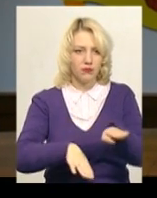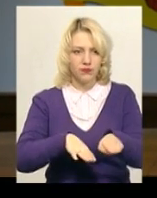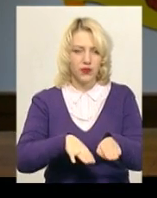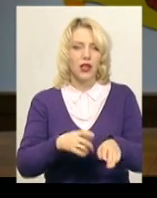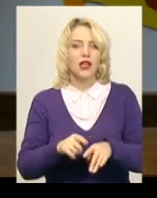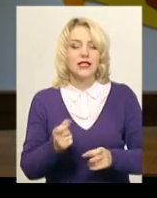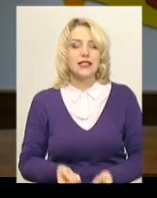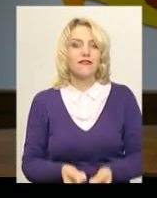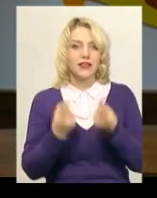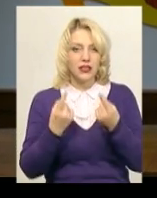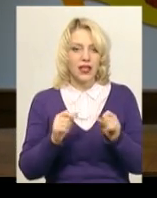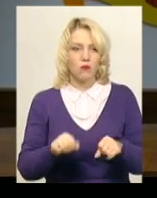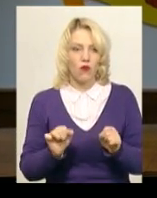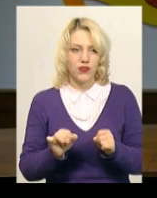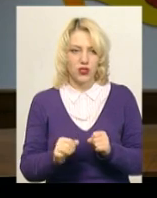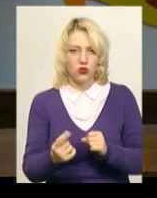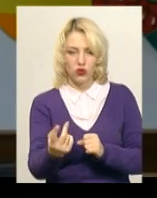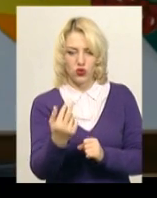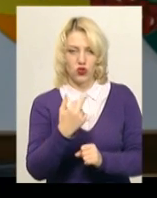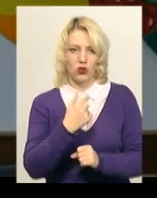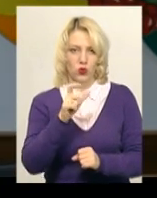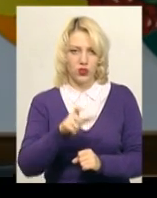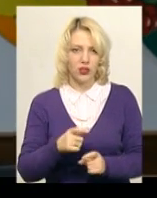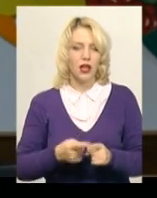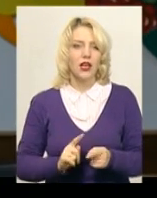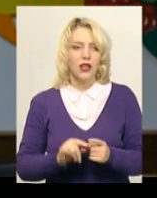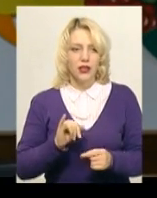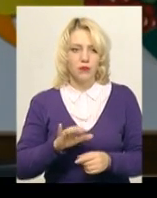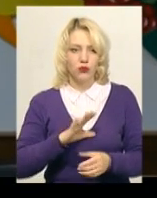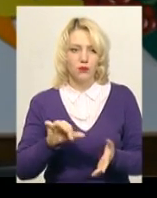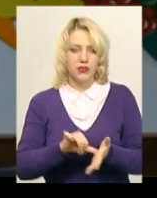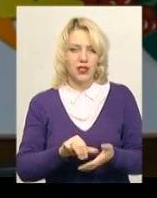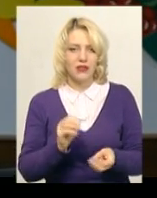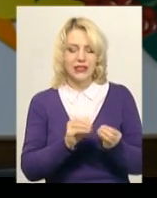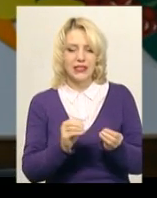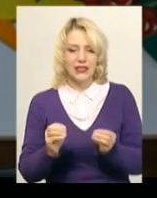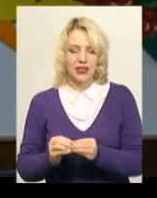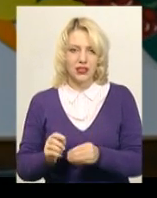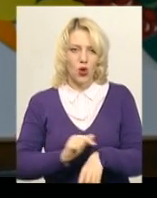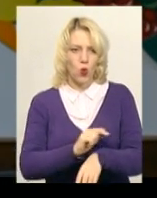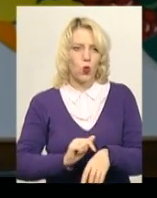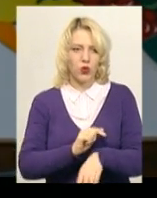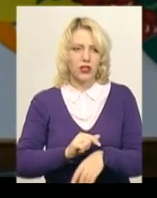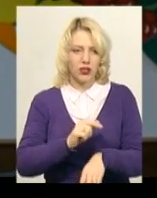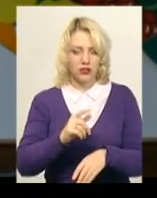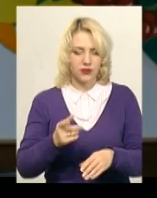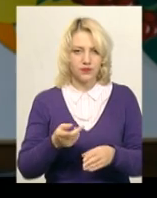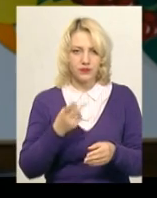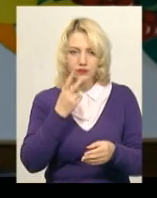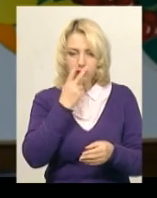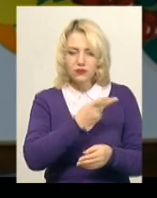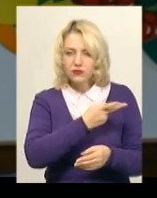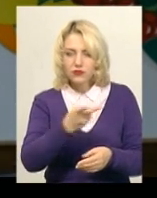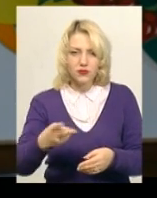звідки ймовірно наближався зловмесник. Було опрацьовано десятки годин відео, яке було